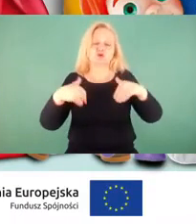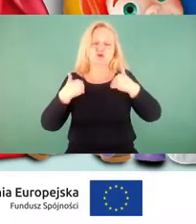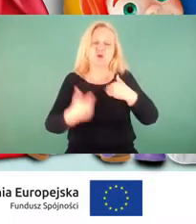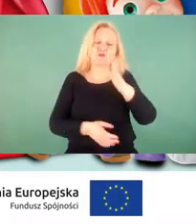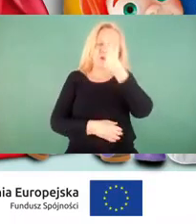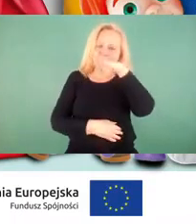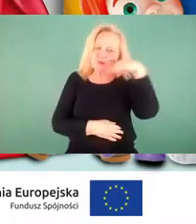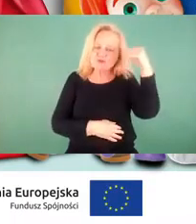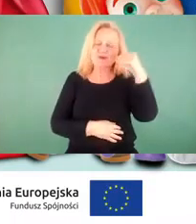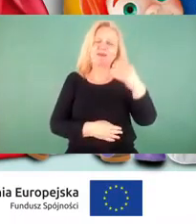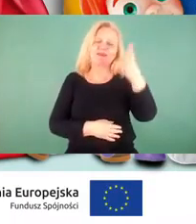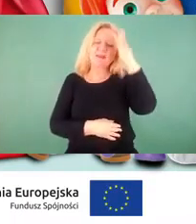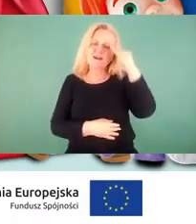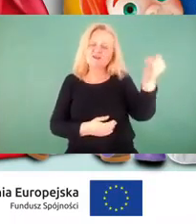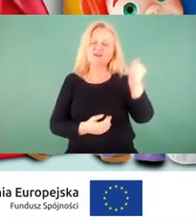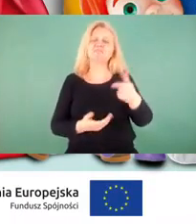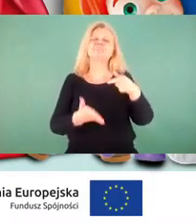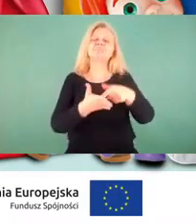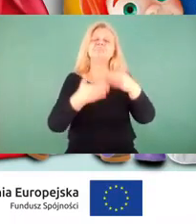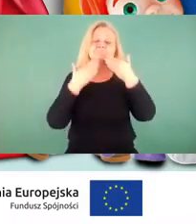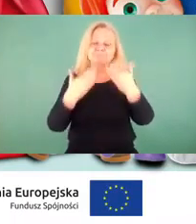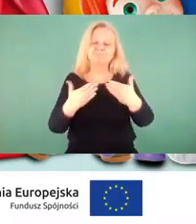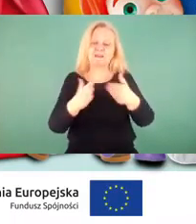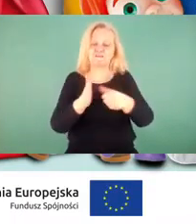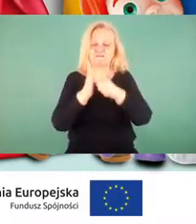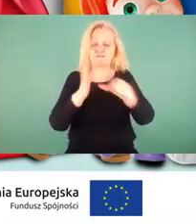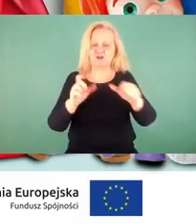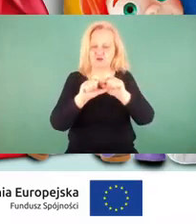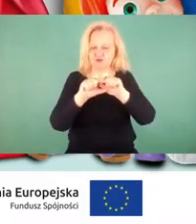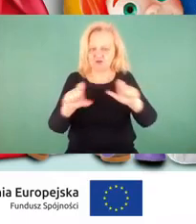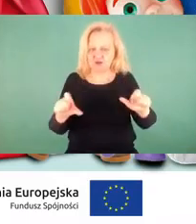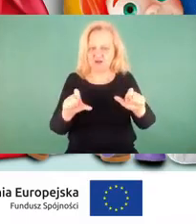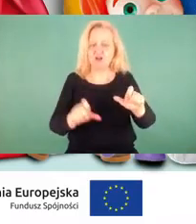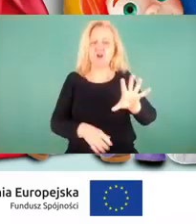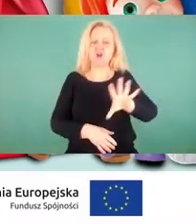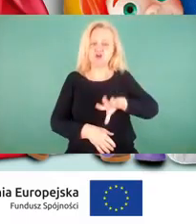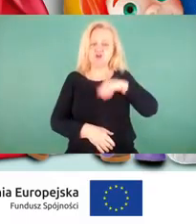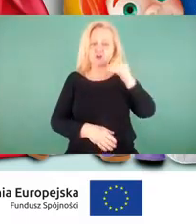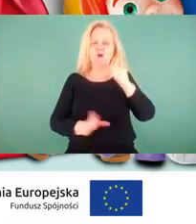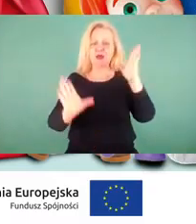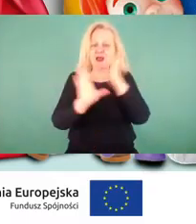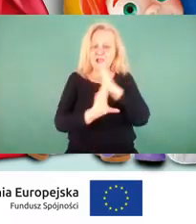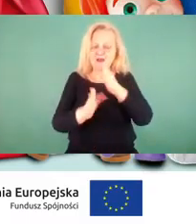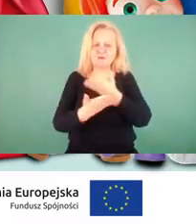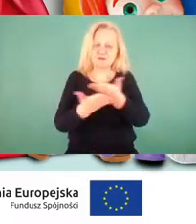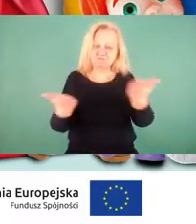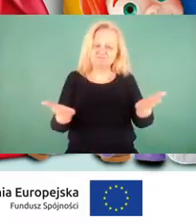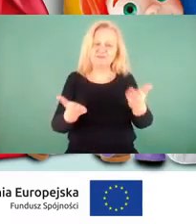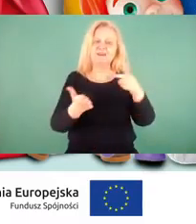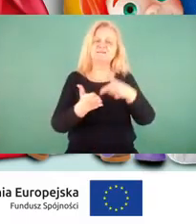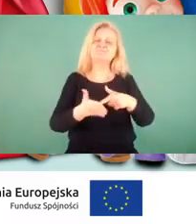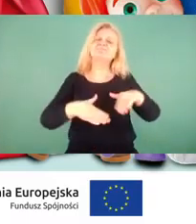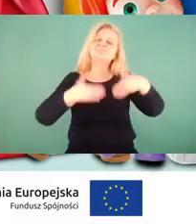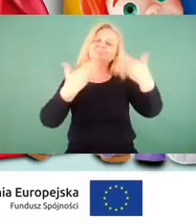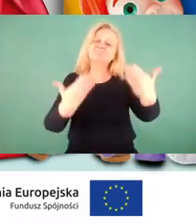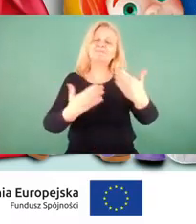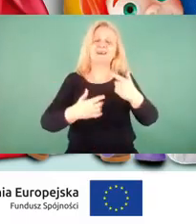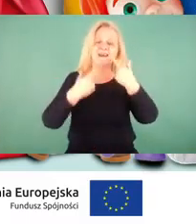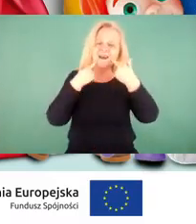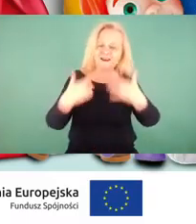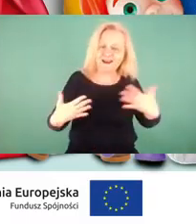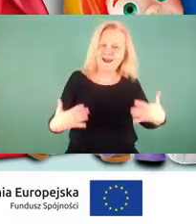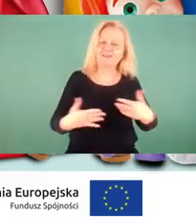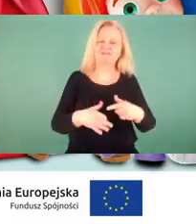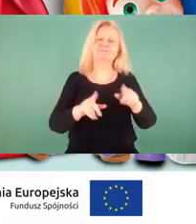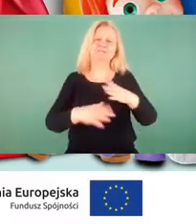nadziei, jaką niesie ten wyjątkowy czas. Niech świąteczna atmosfera napełni Państwa radością i pogodą